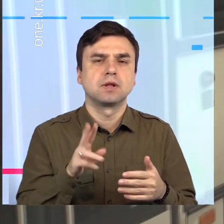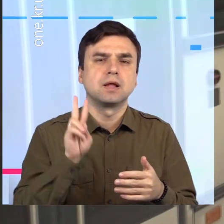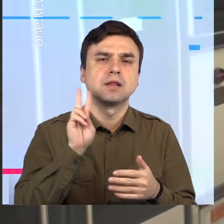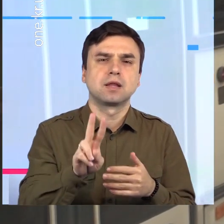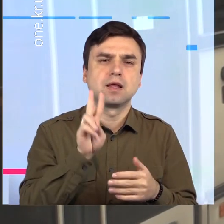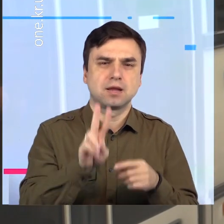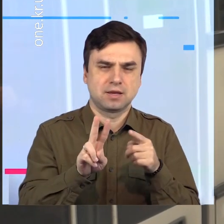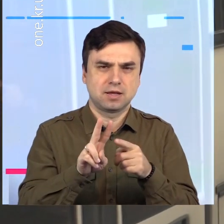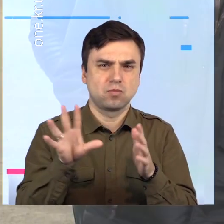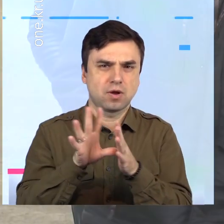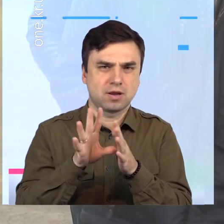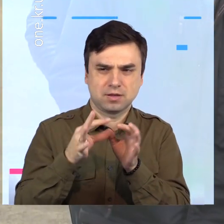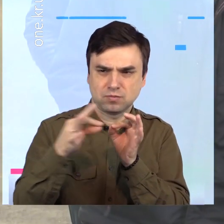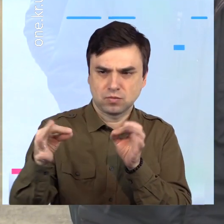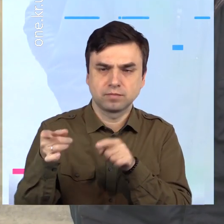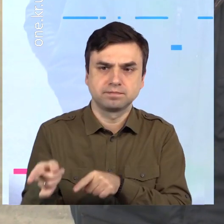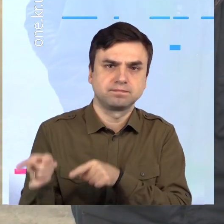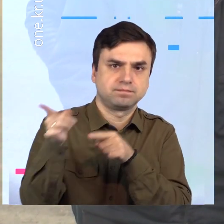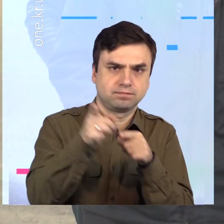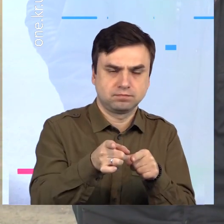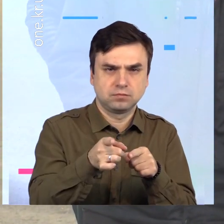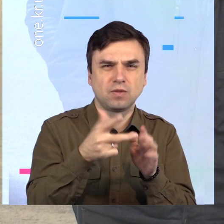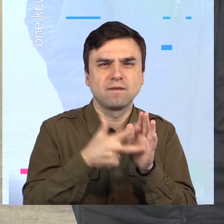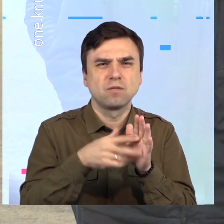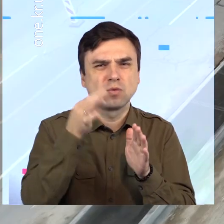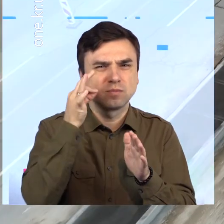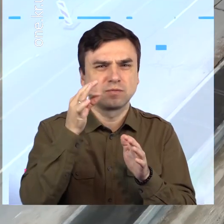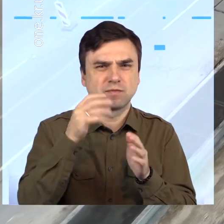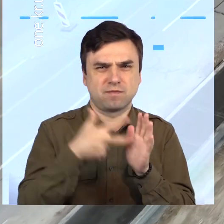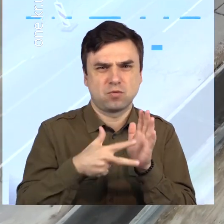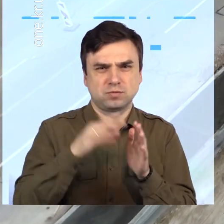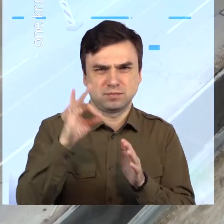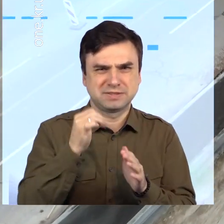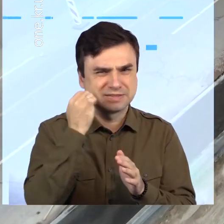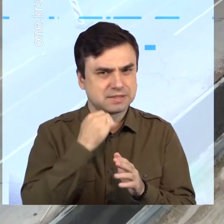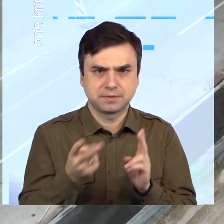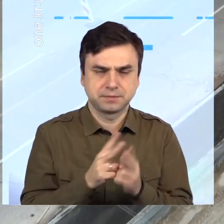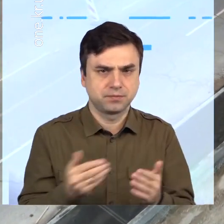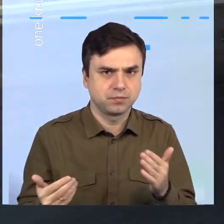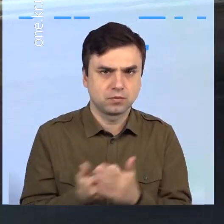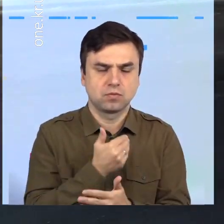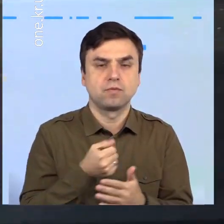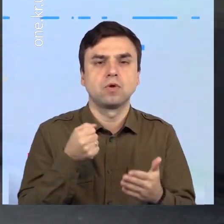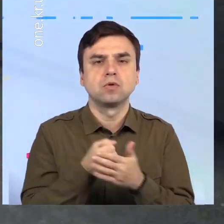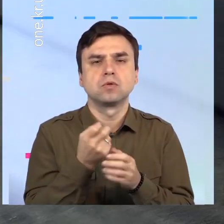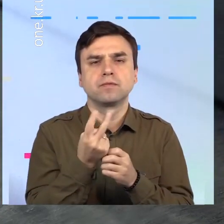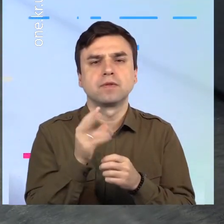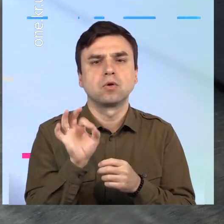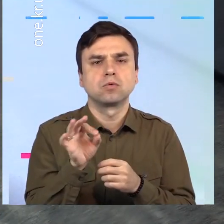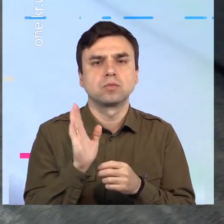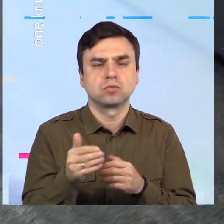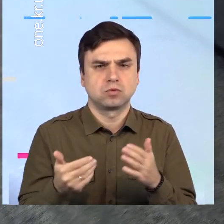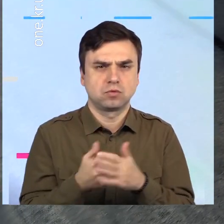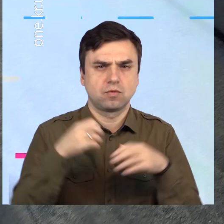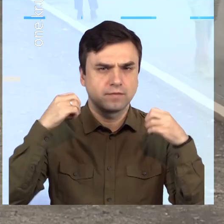тролей міського електротранспорту, з яких 80% замінили на нові. А до 12 жовтня планують завершити встановлення сучасного